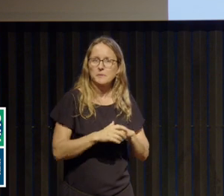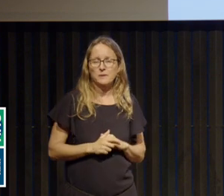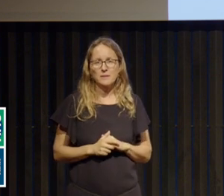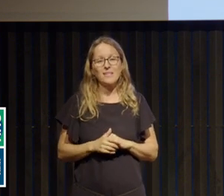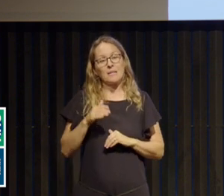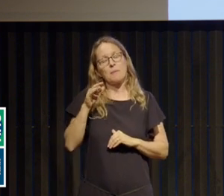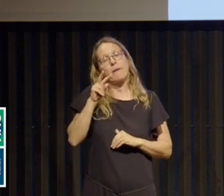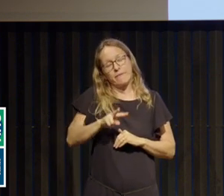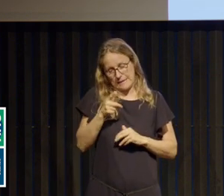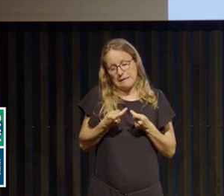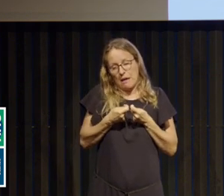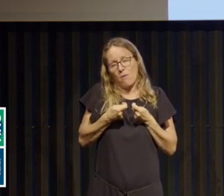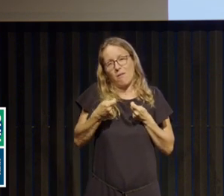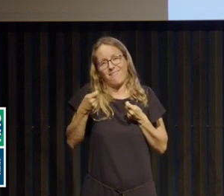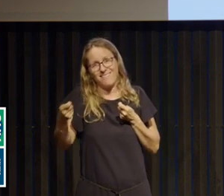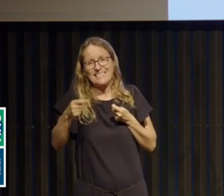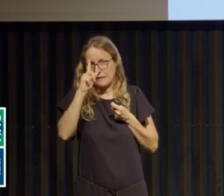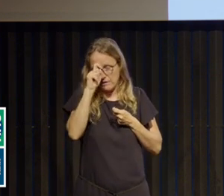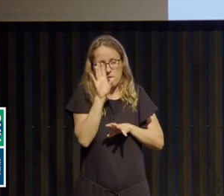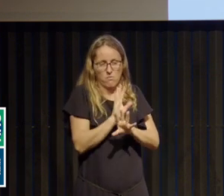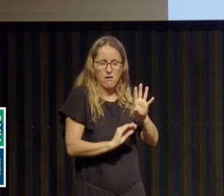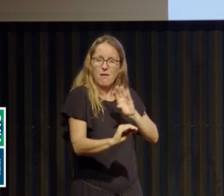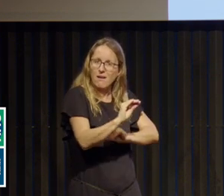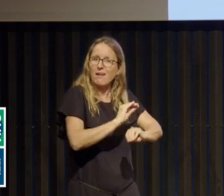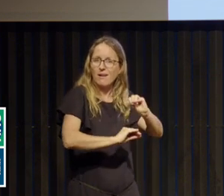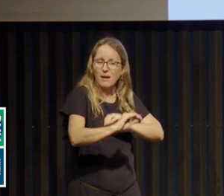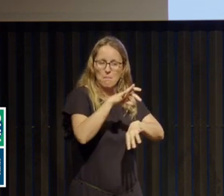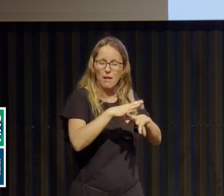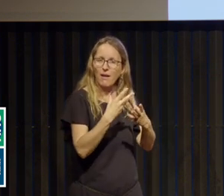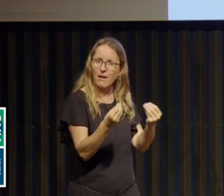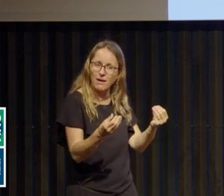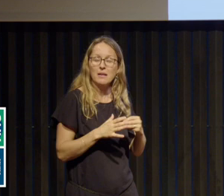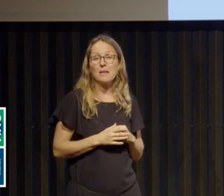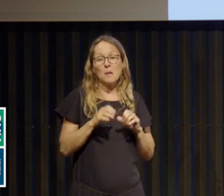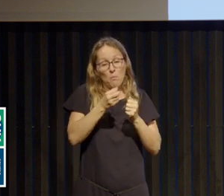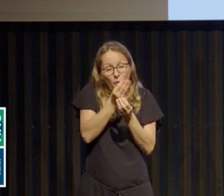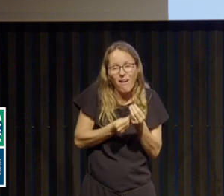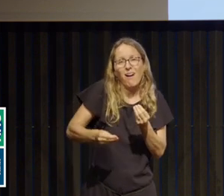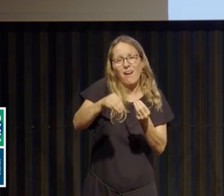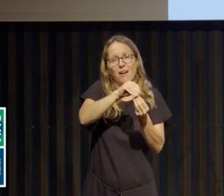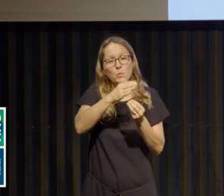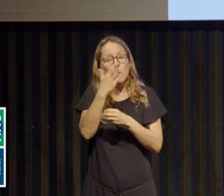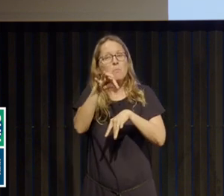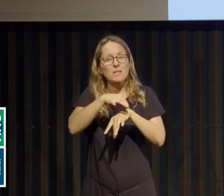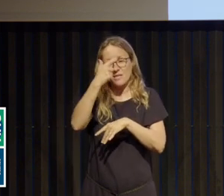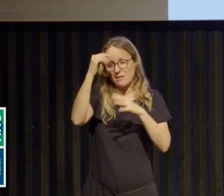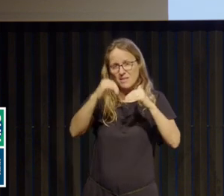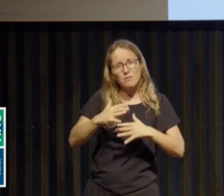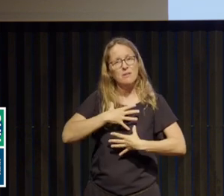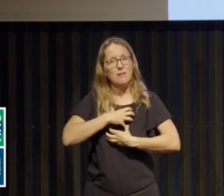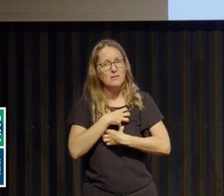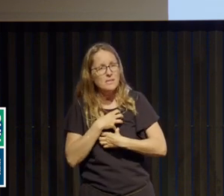plus c'est difficile, qu'il y a un risque accru de maladies associées, ce qu'on appelle les comorbidités, dépression, anxiété,